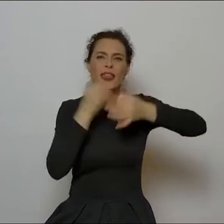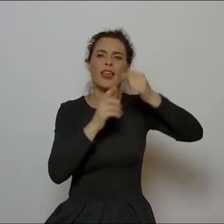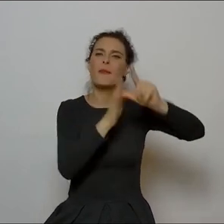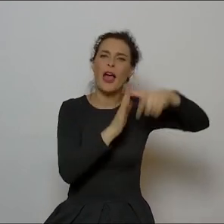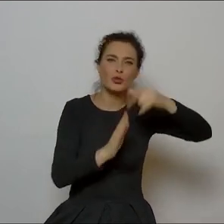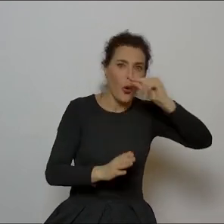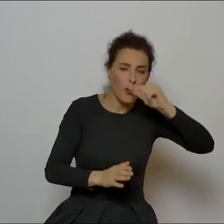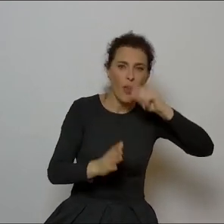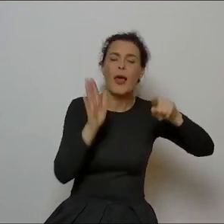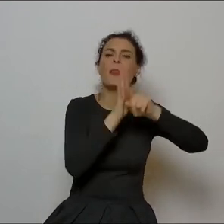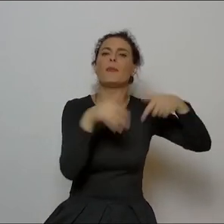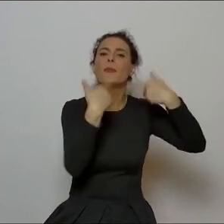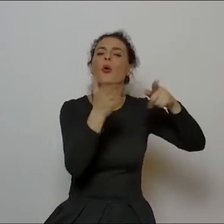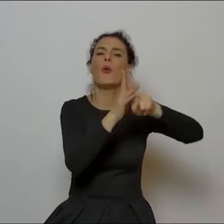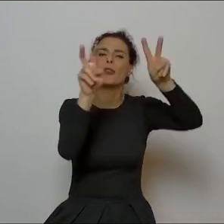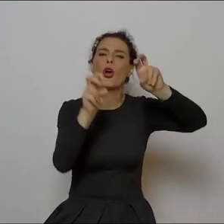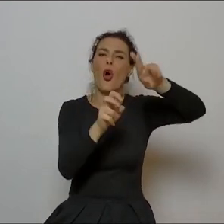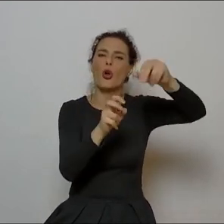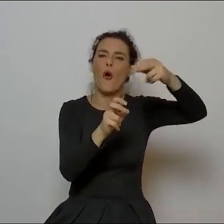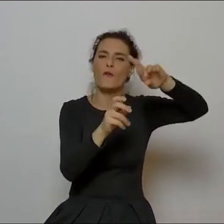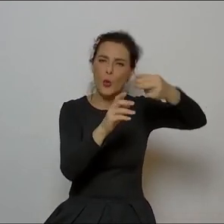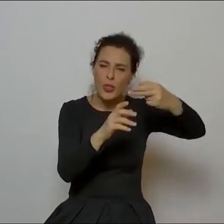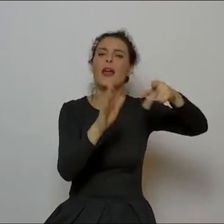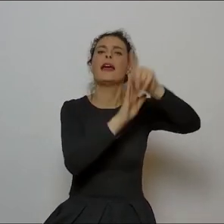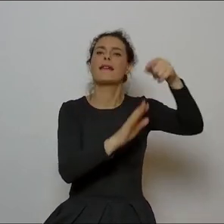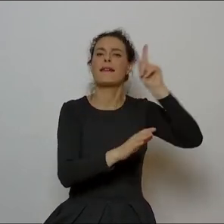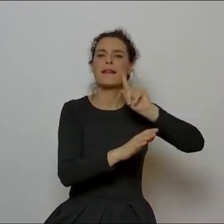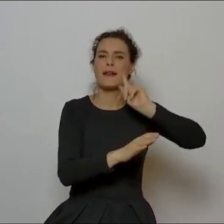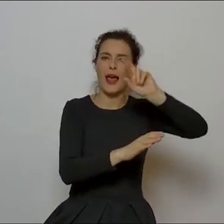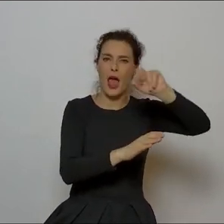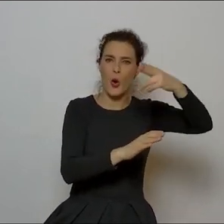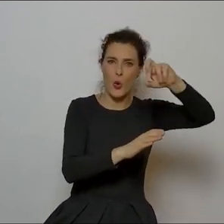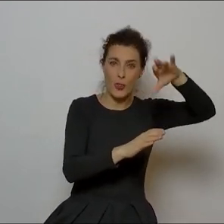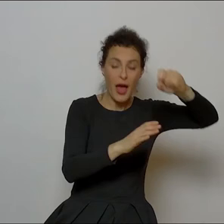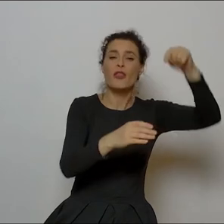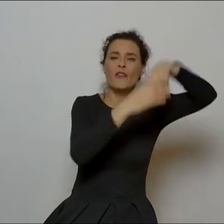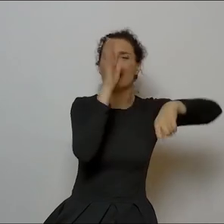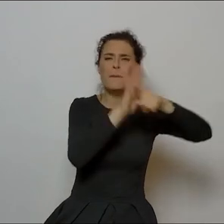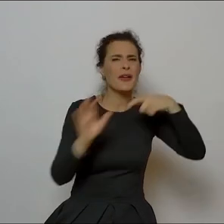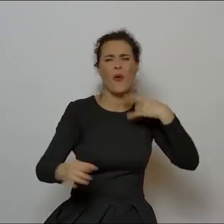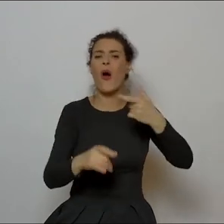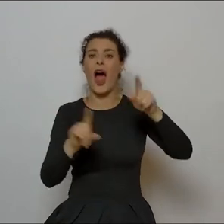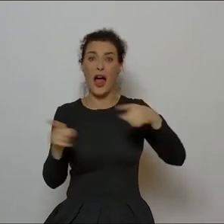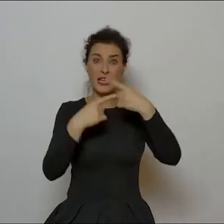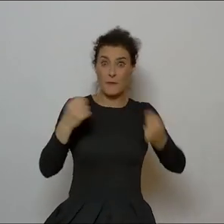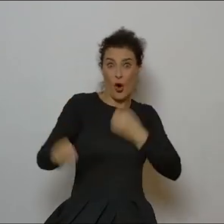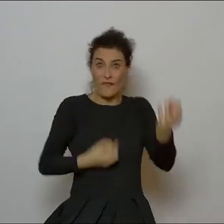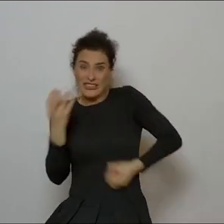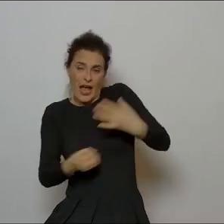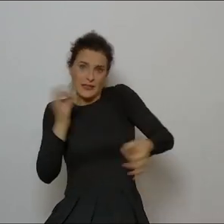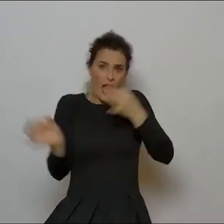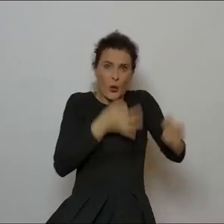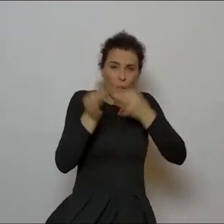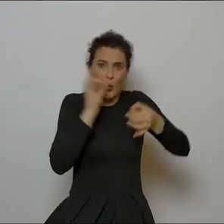i Sztuki dostał korowód Grechuty, czyli 12,5-minutowa, jazz rockowa, zwariowana improwizacja, czasie której, ile pamiętam, Jan